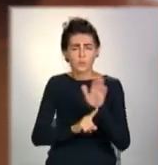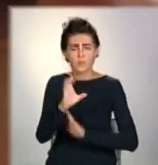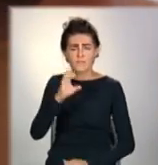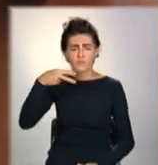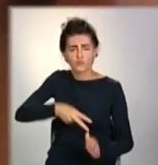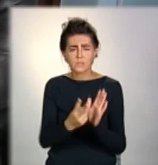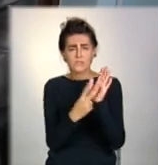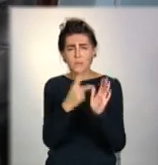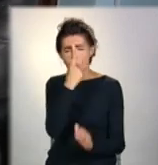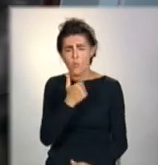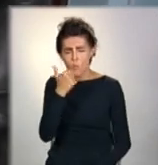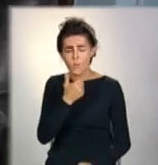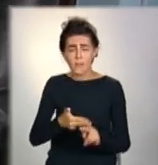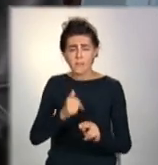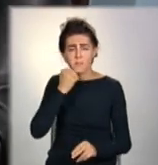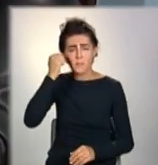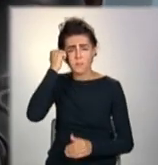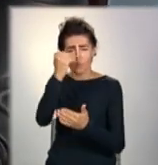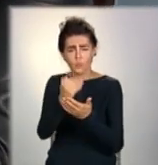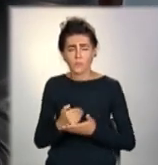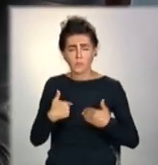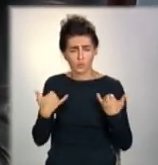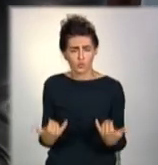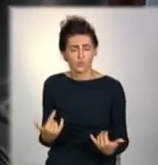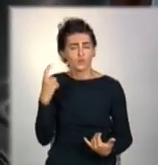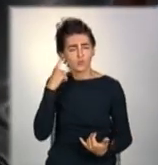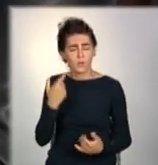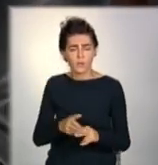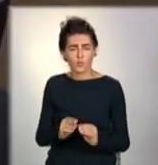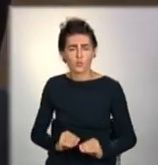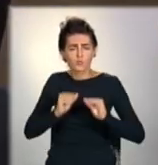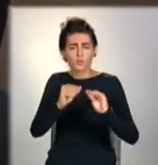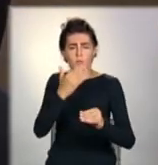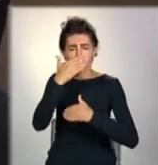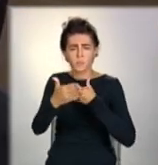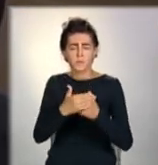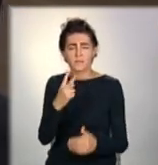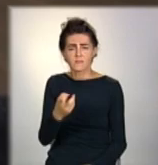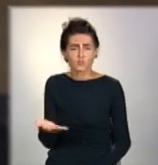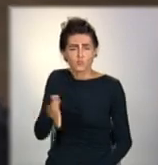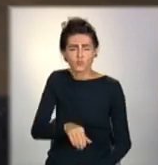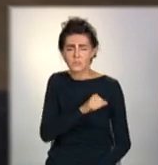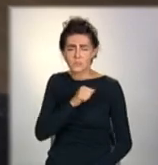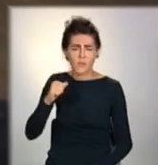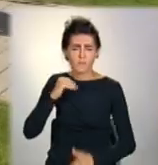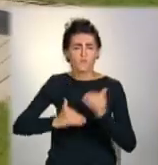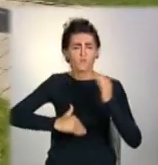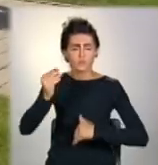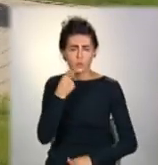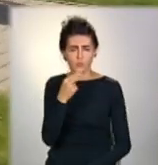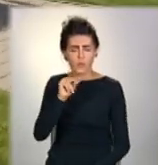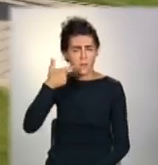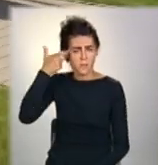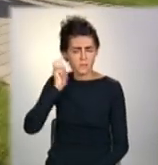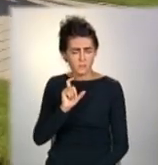року. Завдяки проєкту «Тепер я чую» було встановлено понад 200 високочутливих слухових апаратів. Юлія